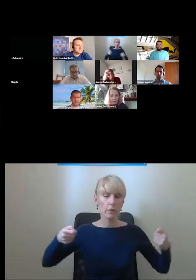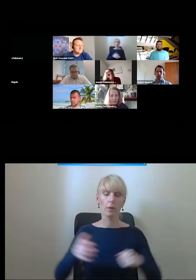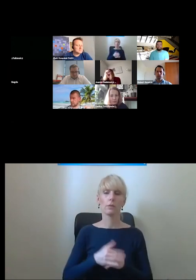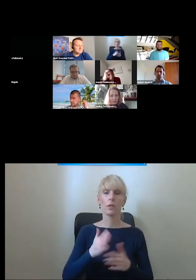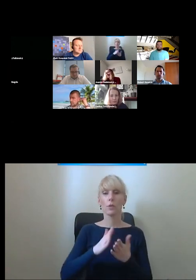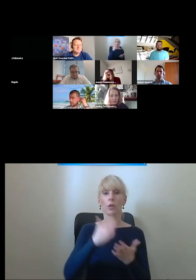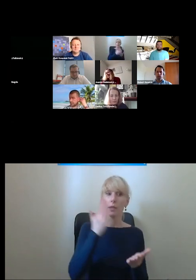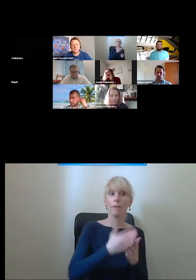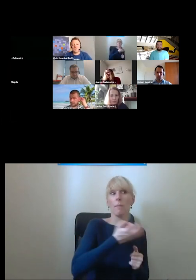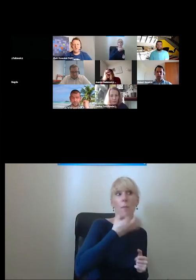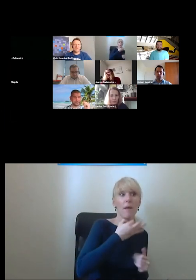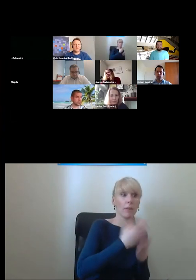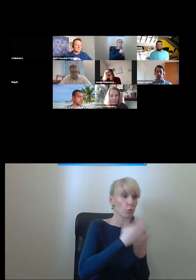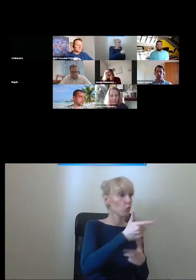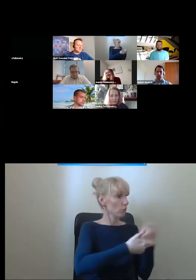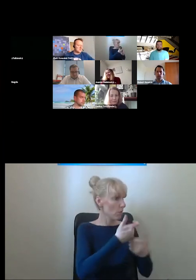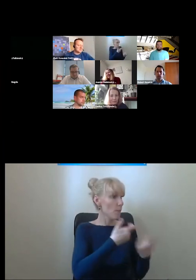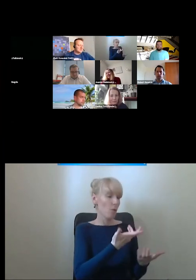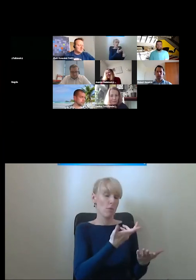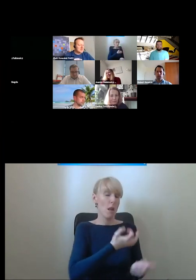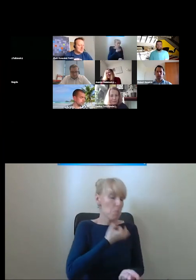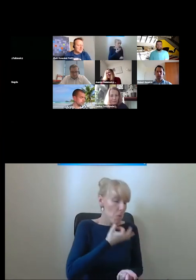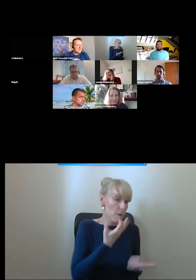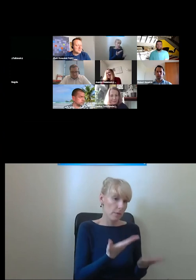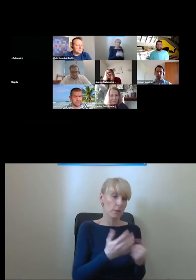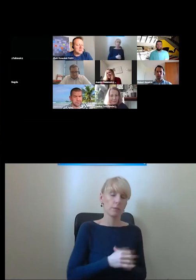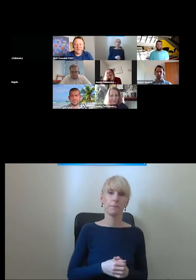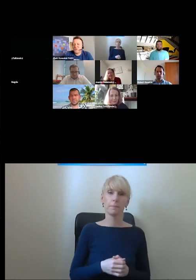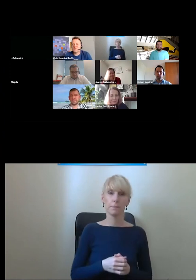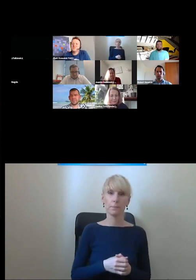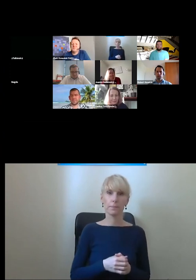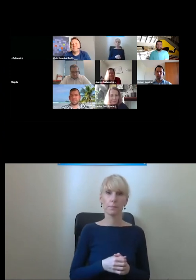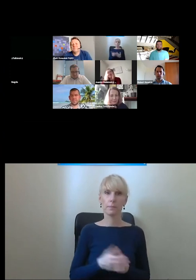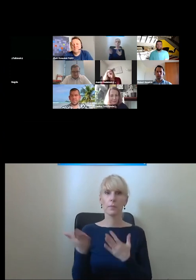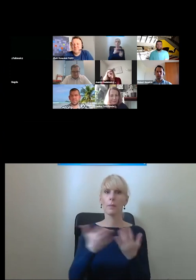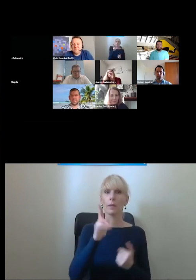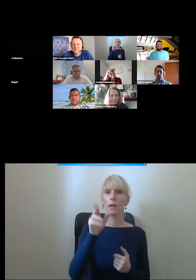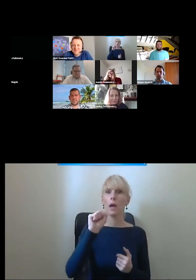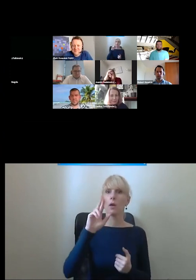zostało zrobione ok dziękuję bardzo pan Karol Kusowski